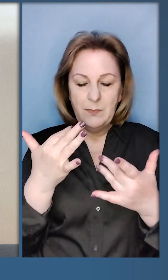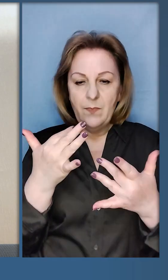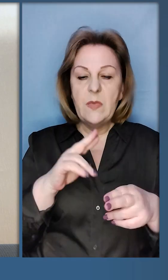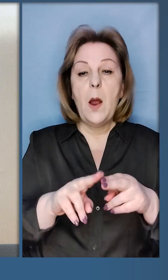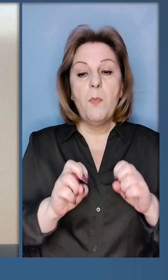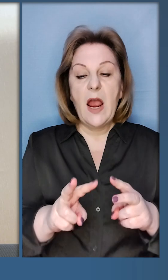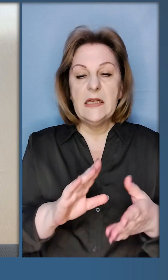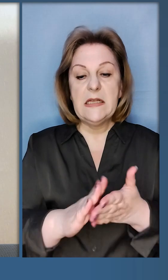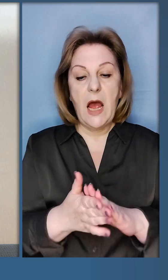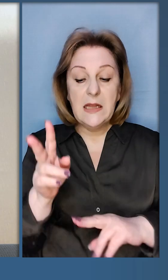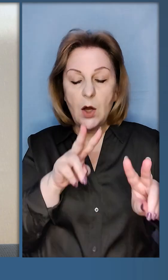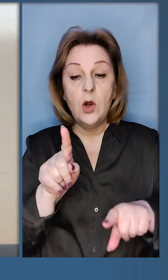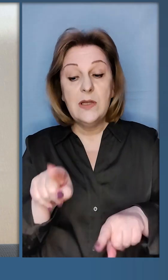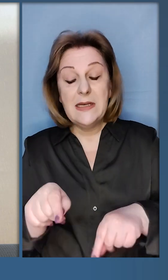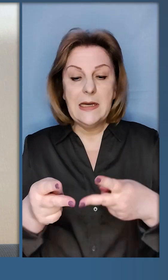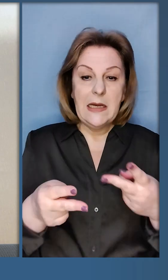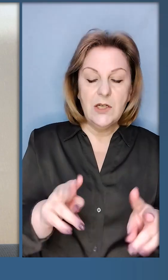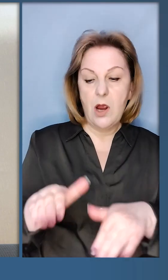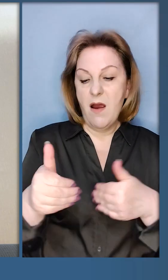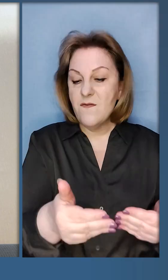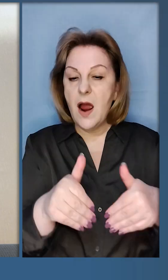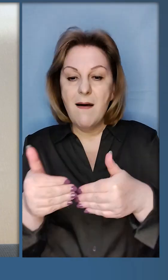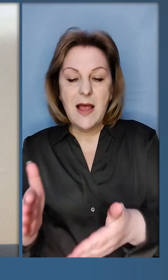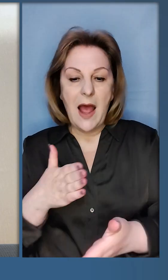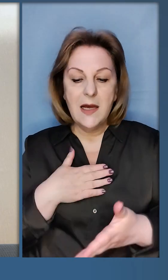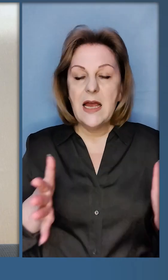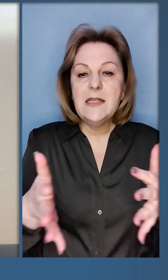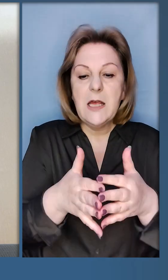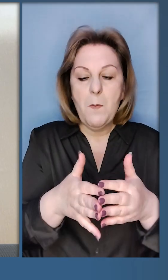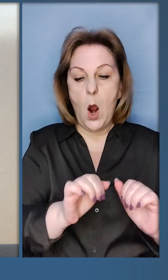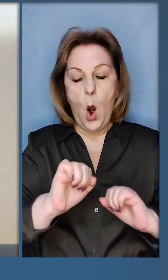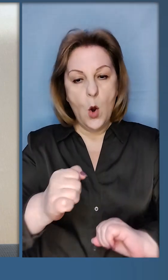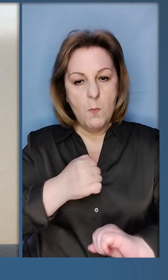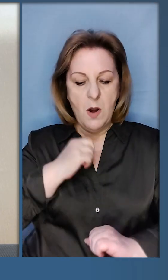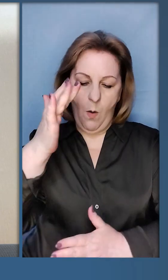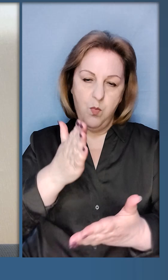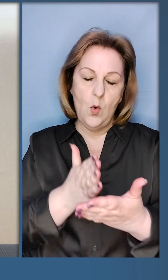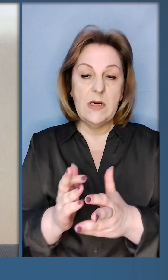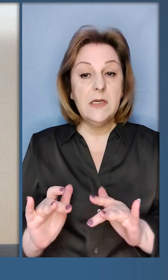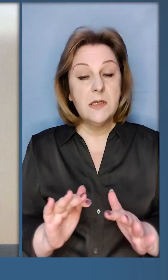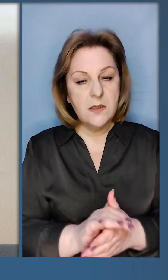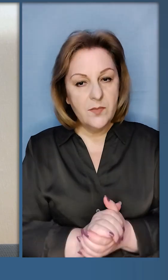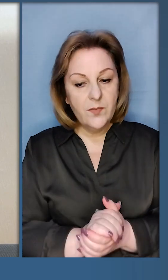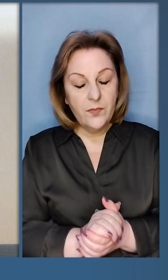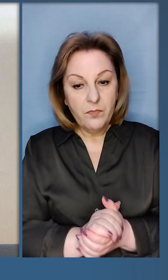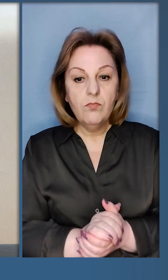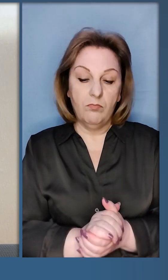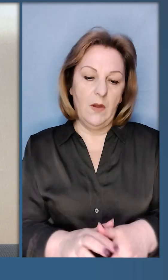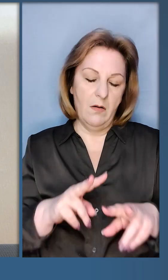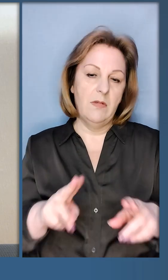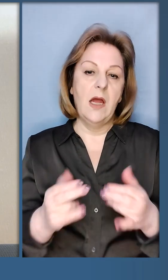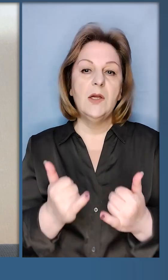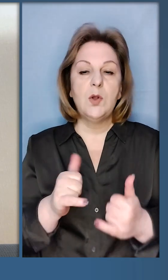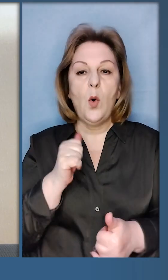поглядами на безпекову ситуацію, розглядаємо ті чи інші варіанти наших спільних оборонних та політичних дій.